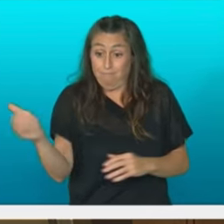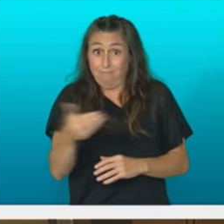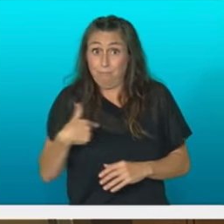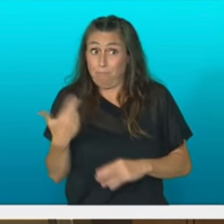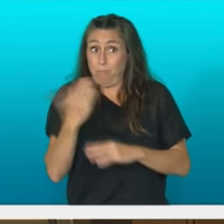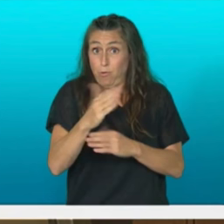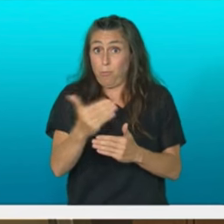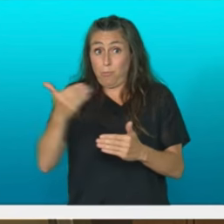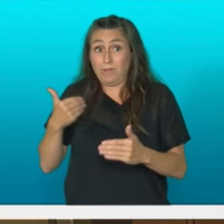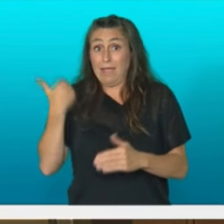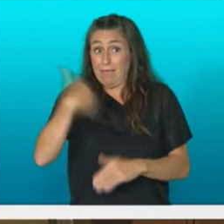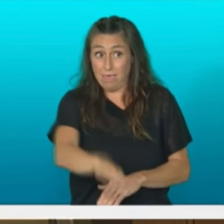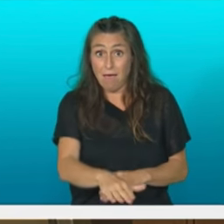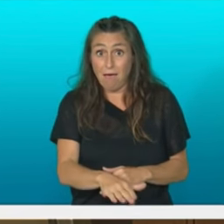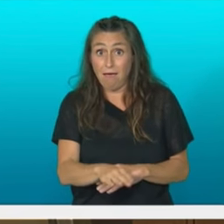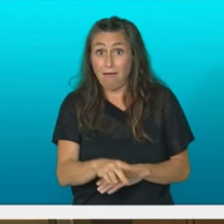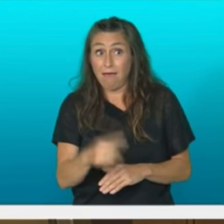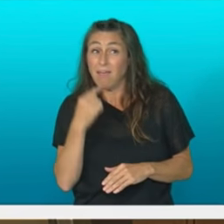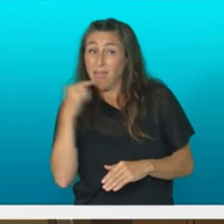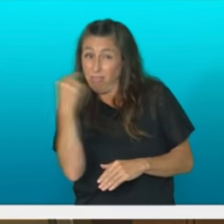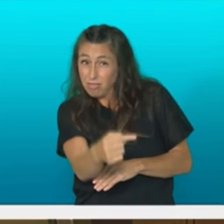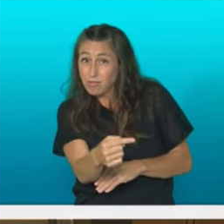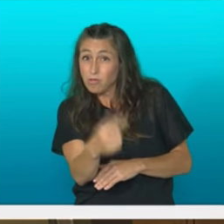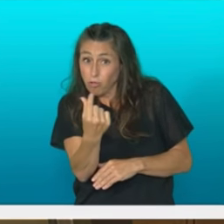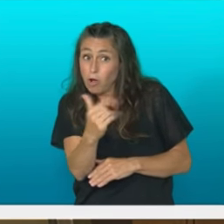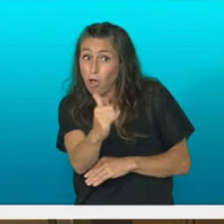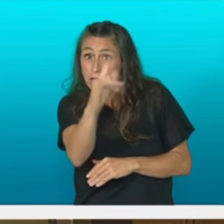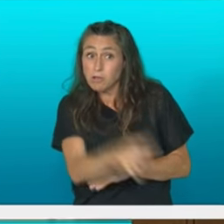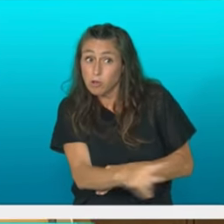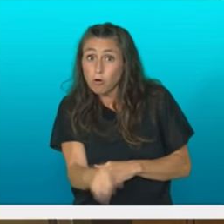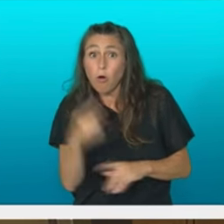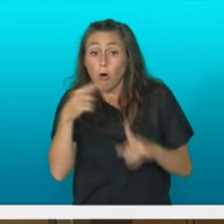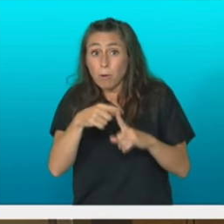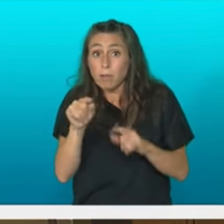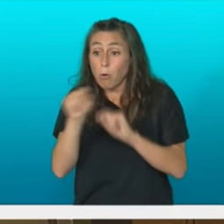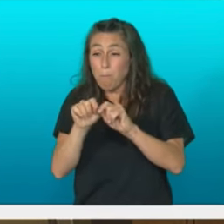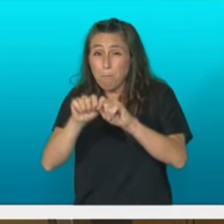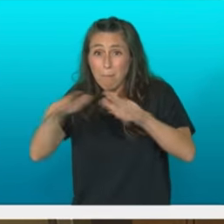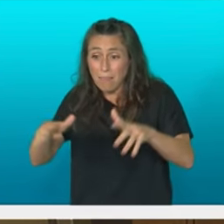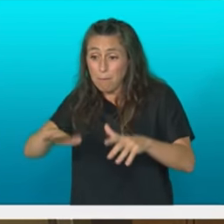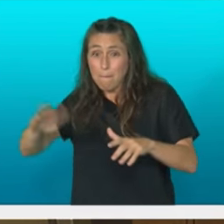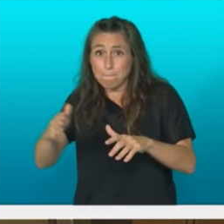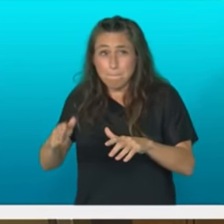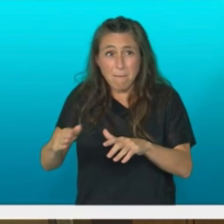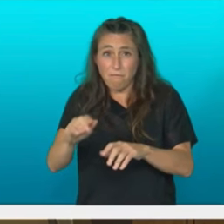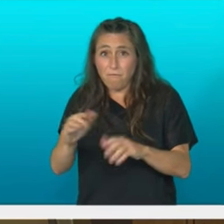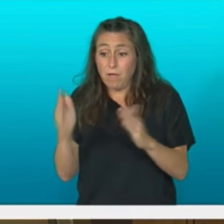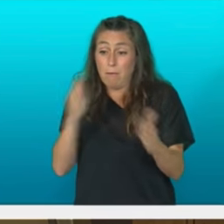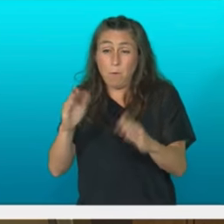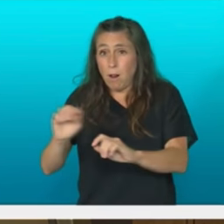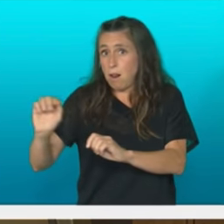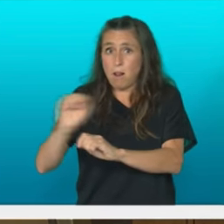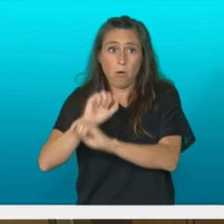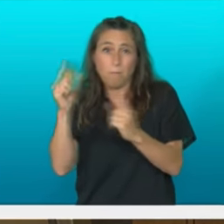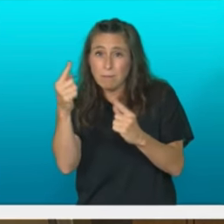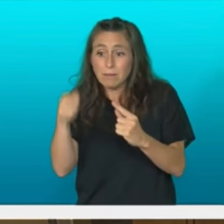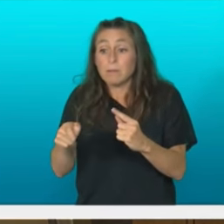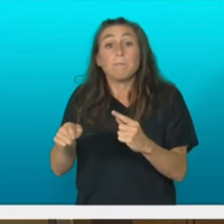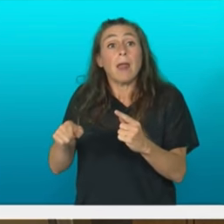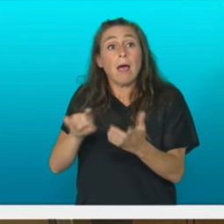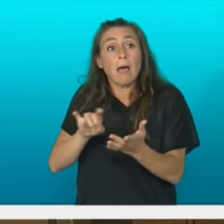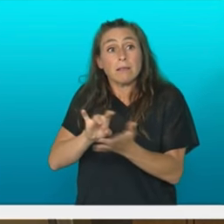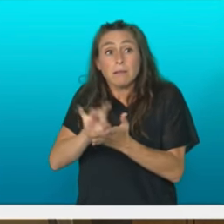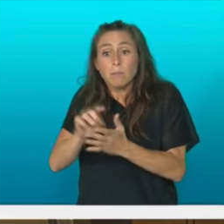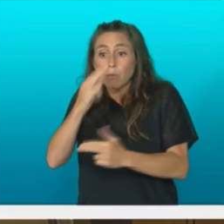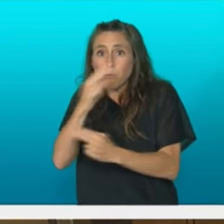dirua bazegoen alatzegoen pandemiaren gogorrenean osasungin zein hartzeko edo sektorek altetuak babesteko ba